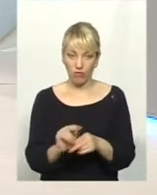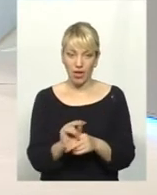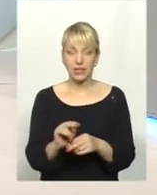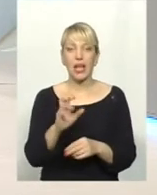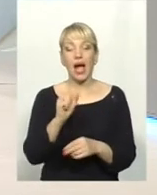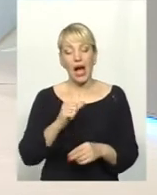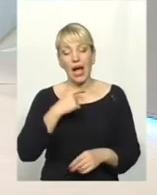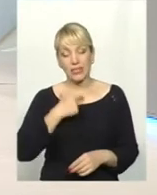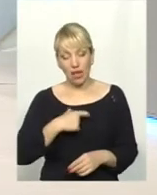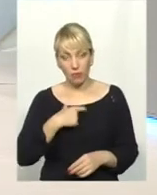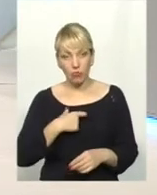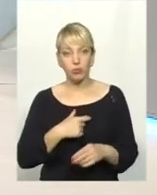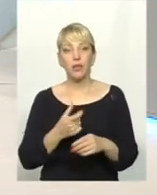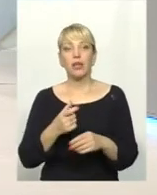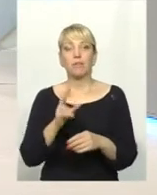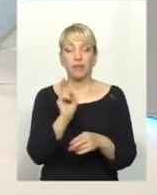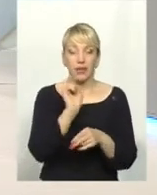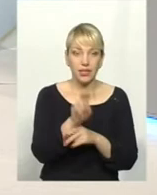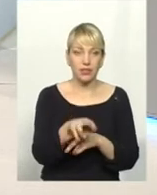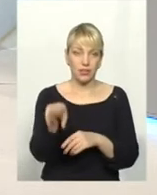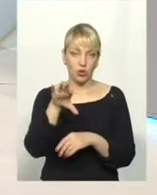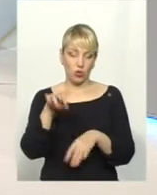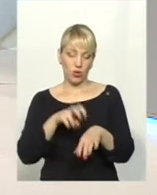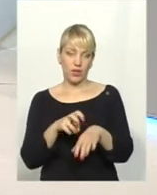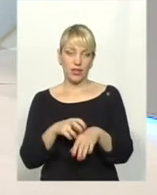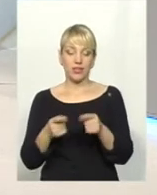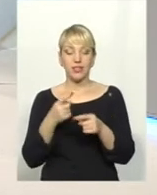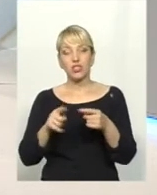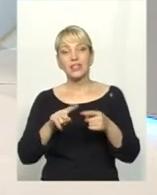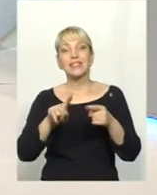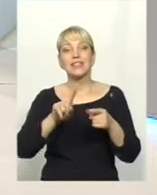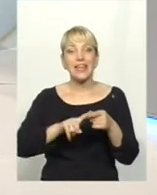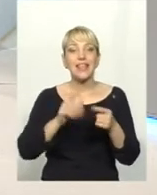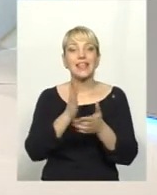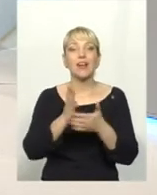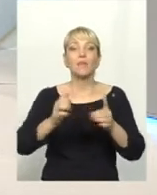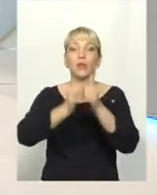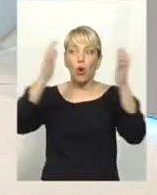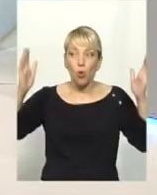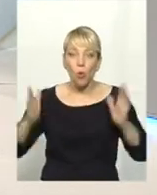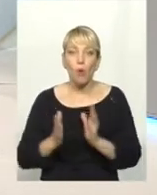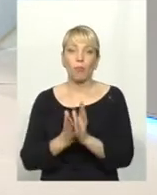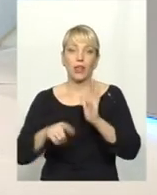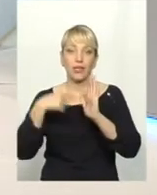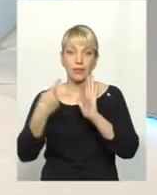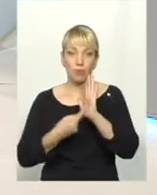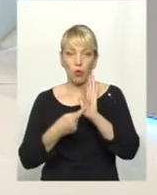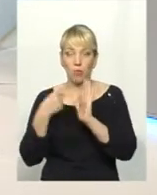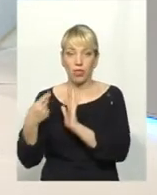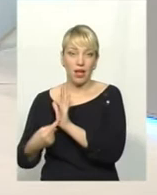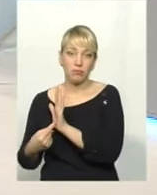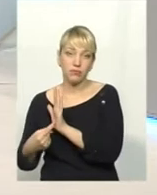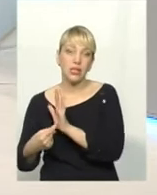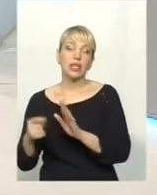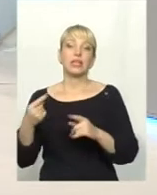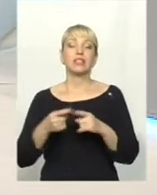прийти до лікаря. Чи це комплекс проблем, і всі названі чинники, вони впливають на те,